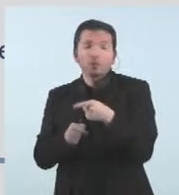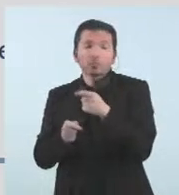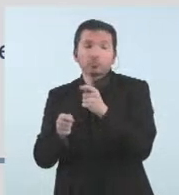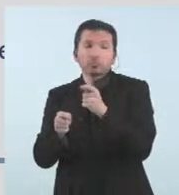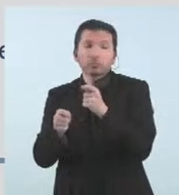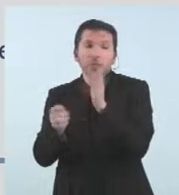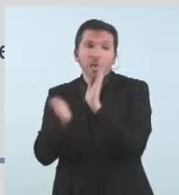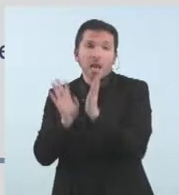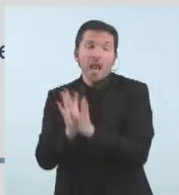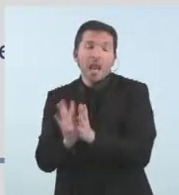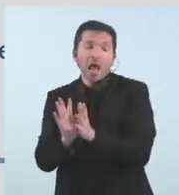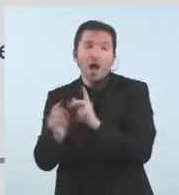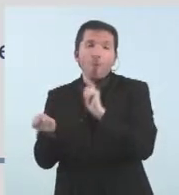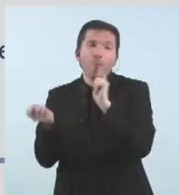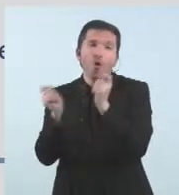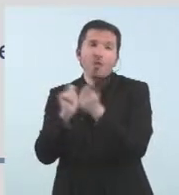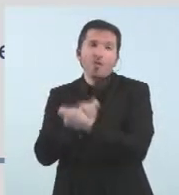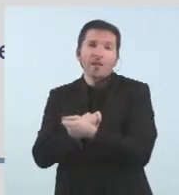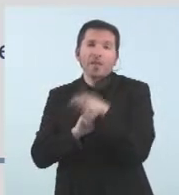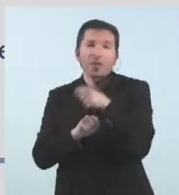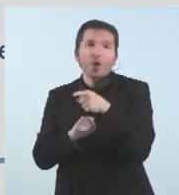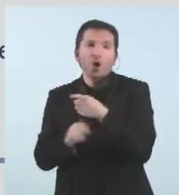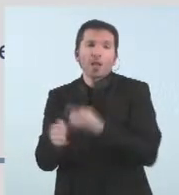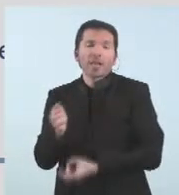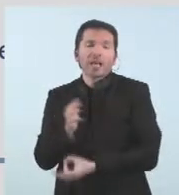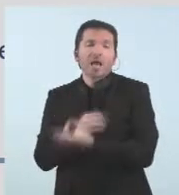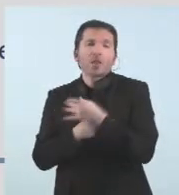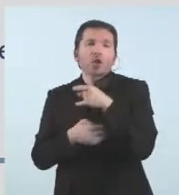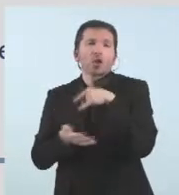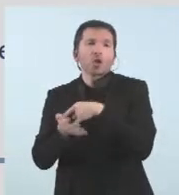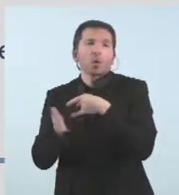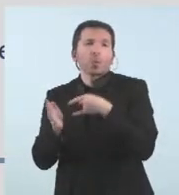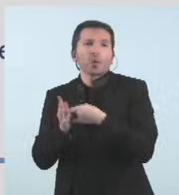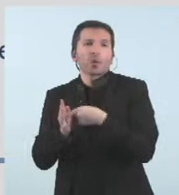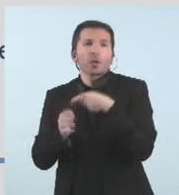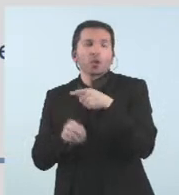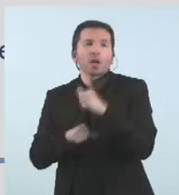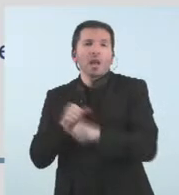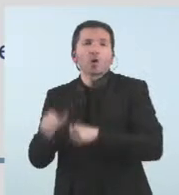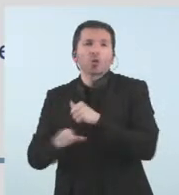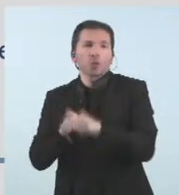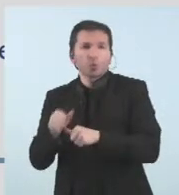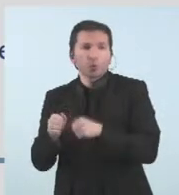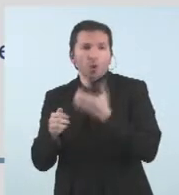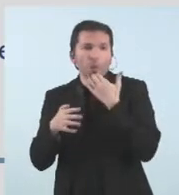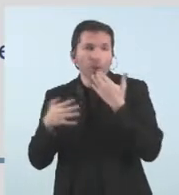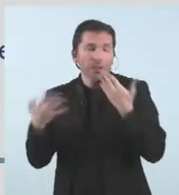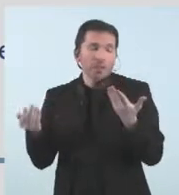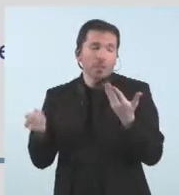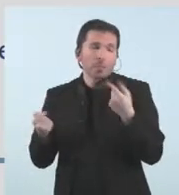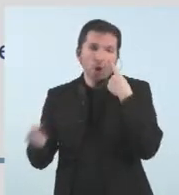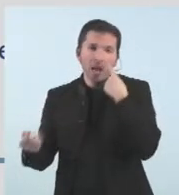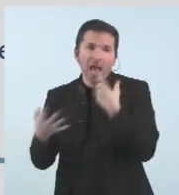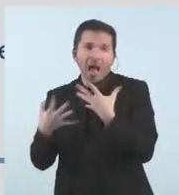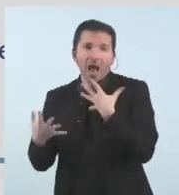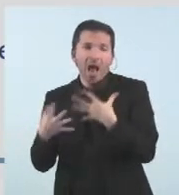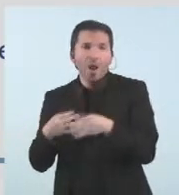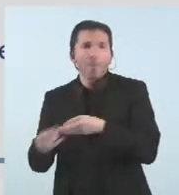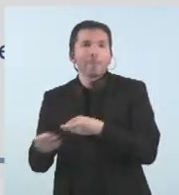es donen en el que és l'elaboració dels projectes i en la consecució del mateix en el cas per exemple de les arts plàstiques i visuals